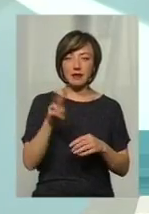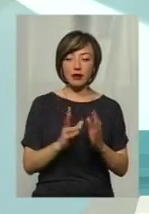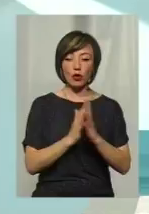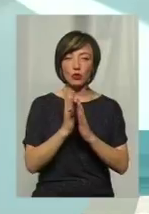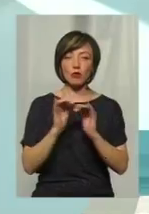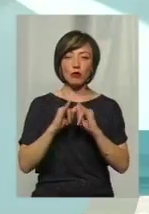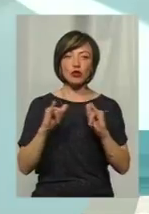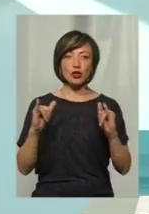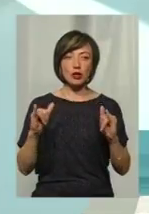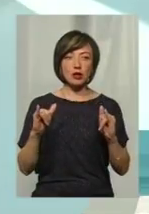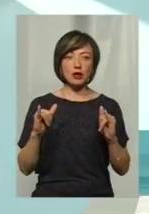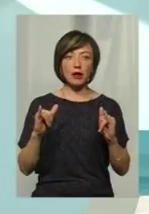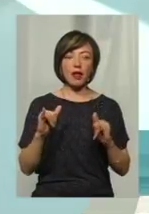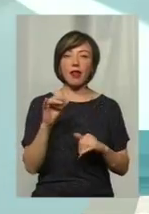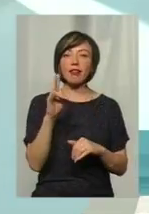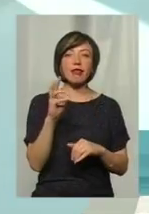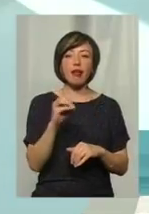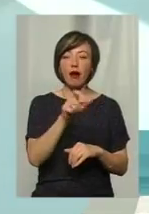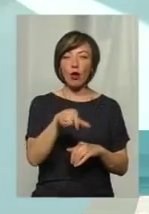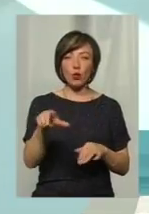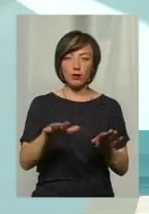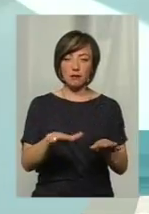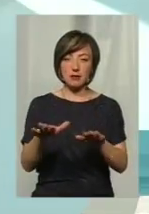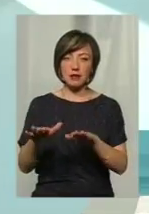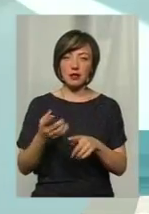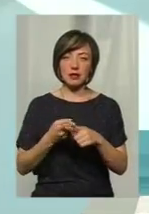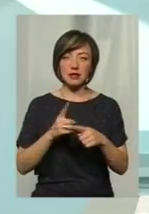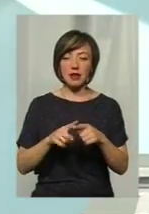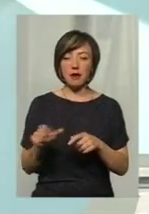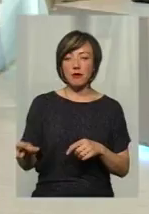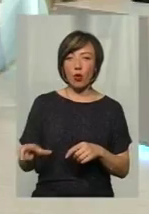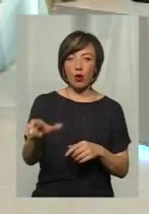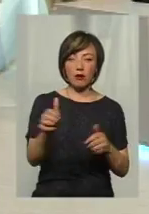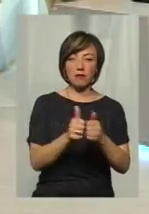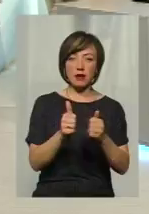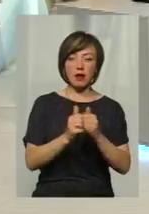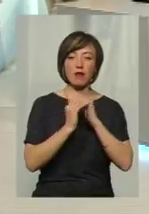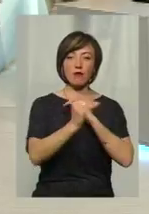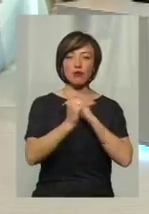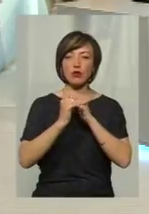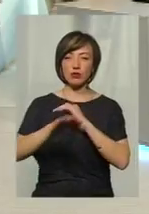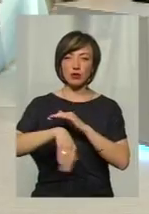в нелюдних місцях, скажімо так, це бабич доріг, на пустирях,